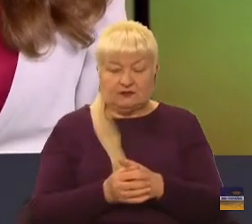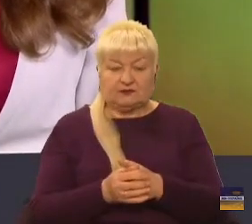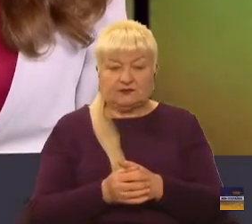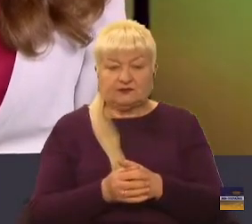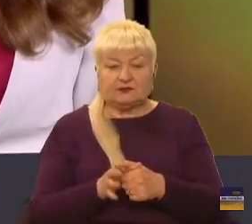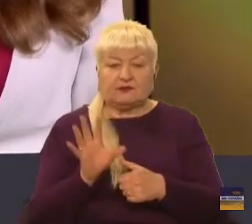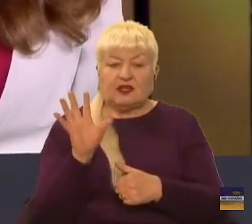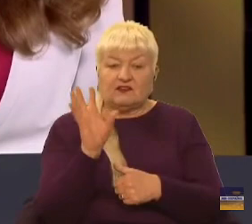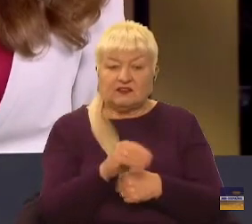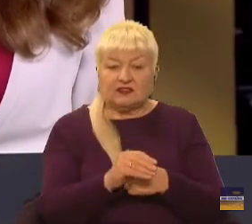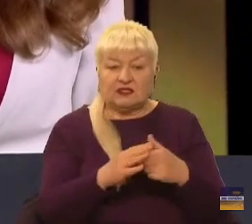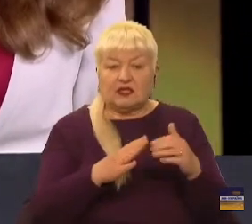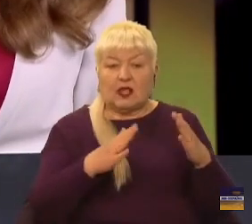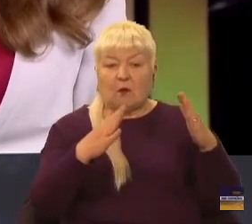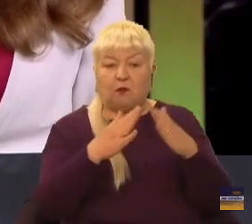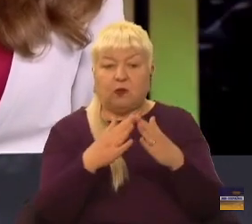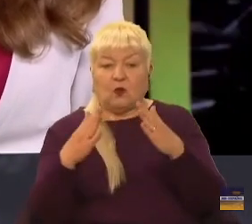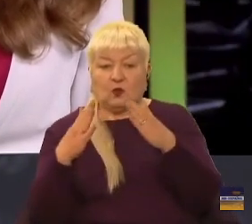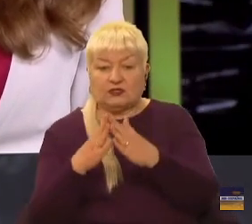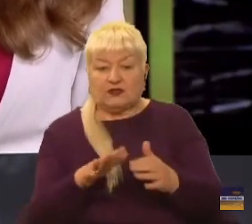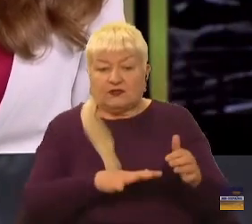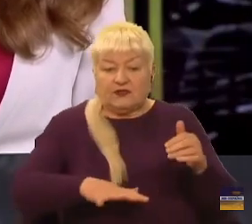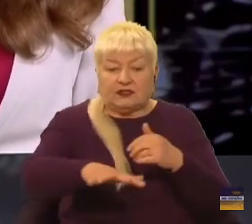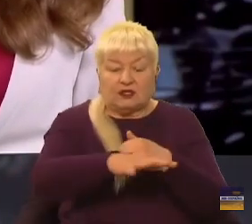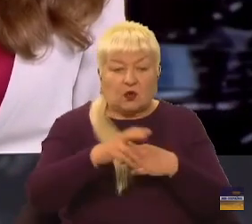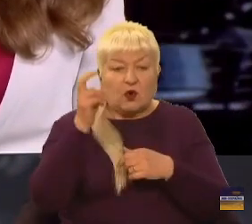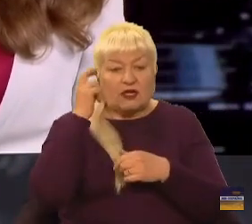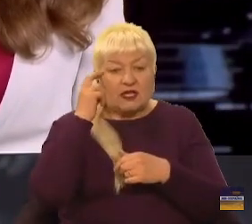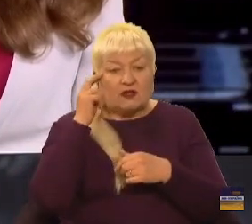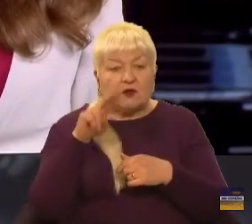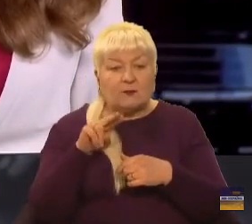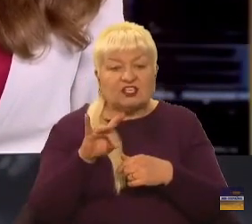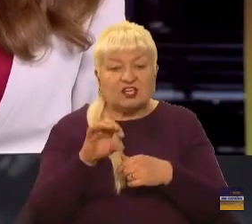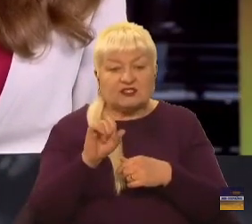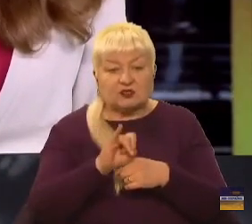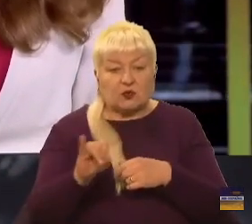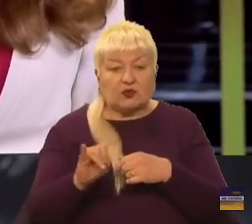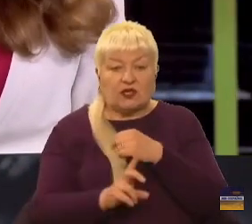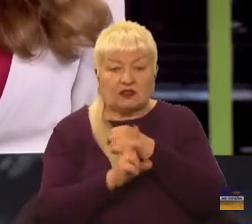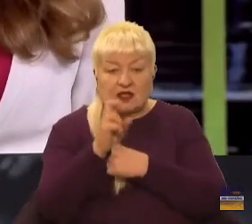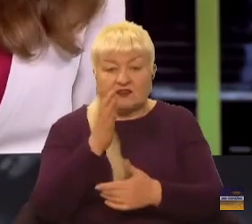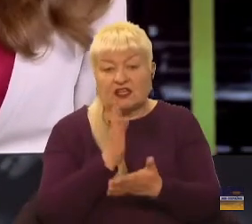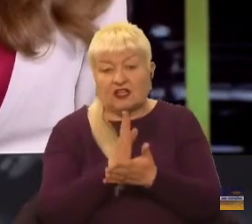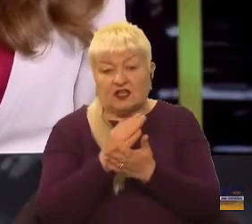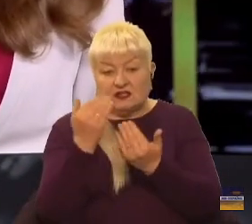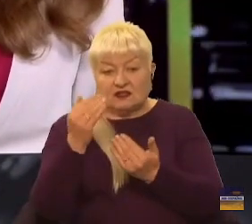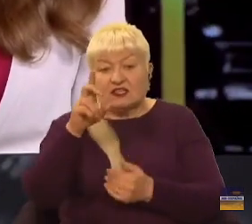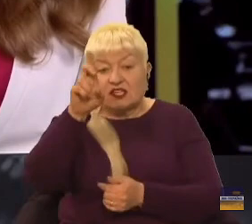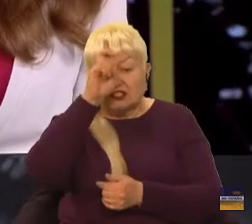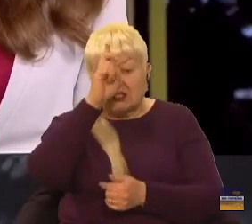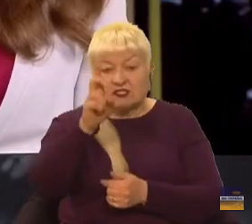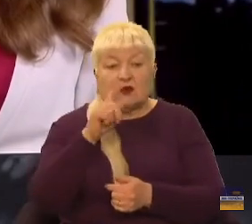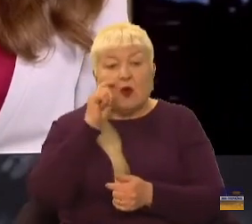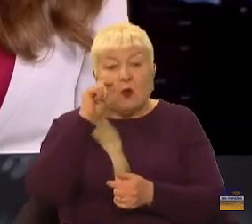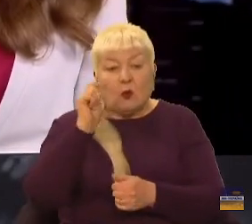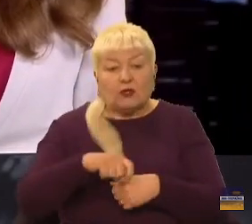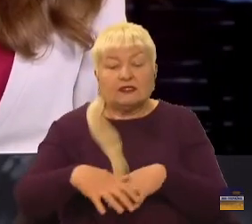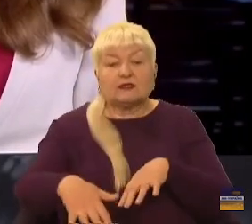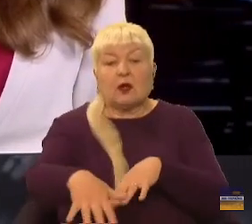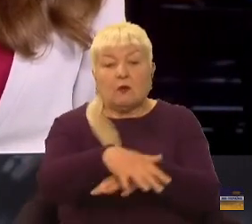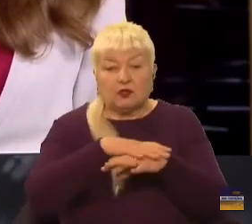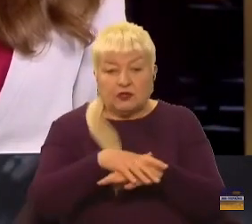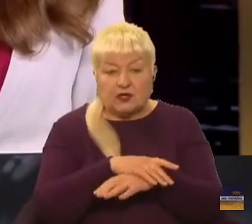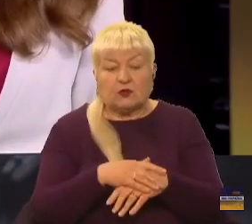Всі будівлі на території Києво-Печерської лаври належать державі, власне, українському народу.